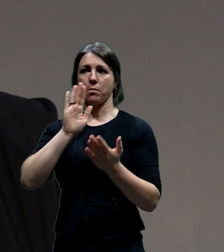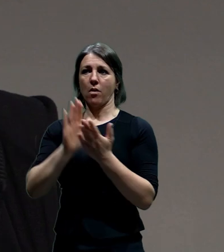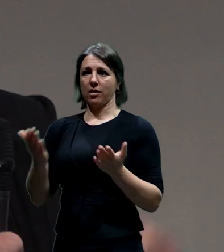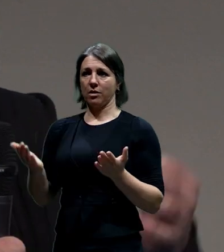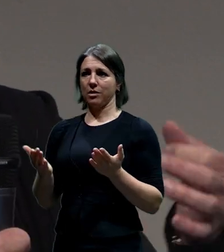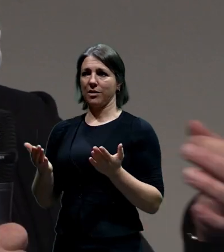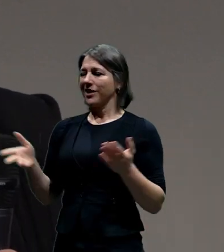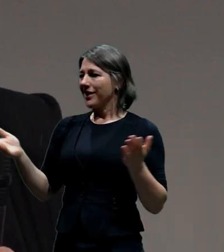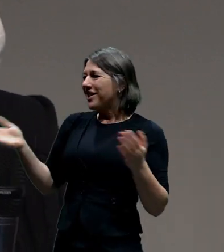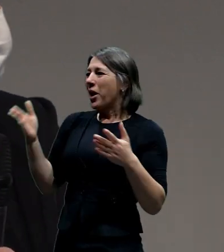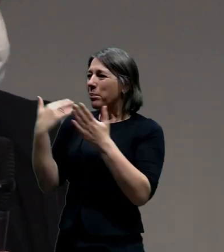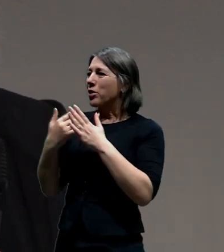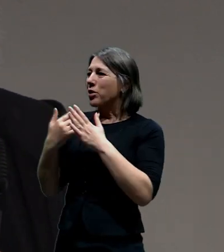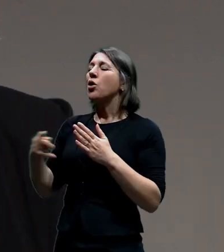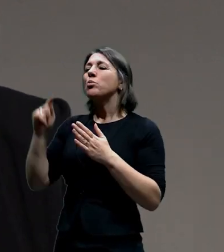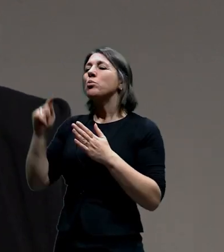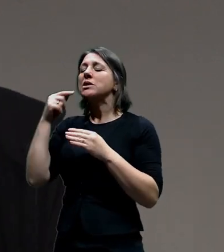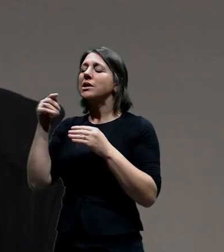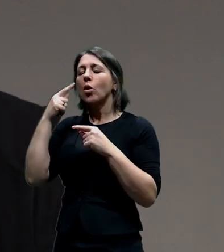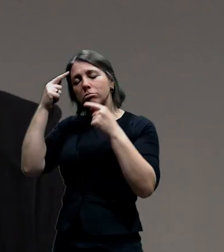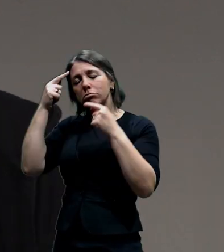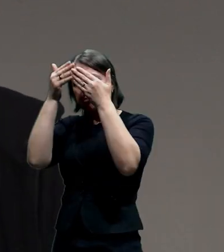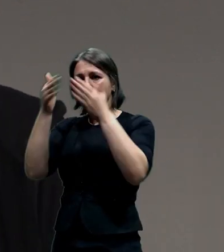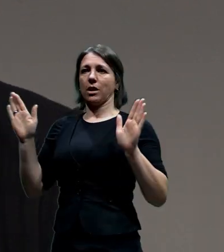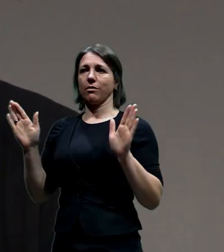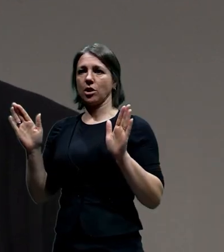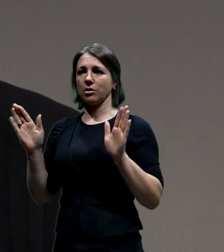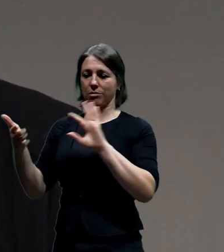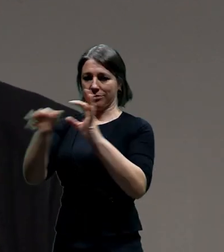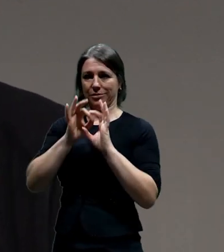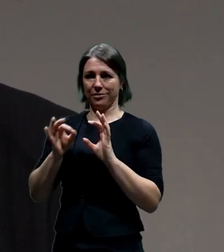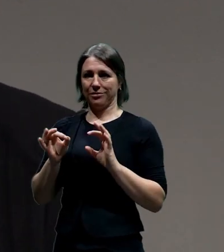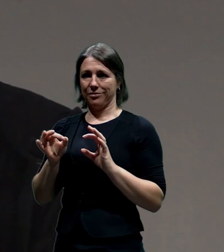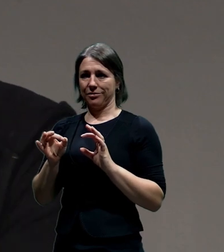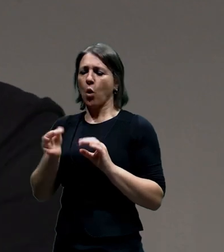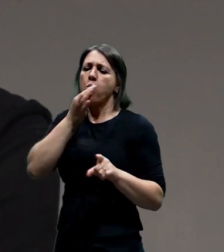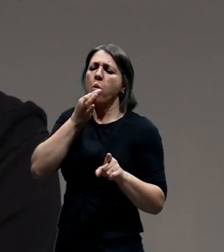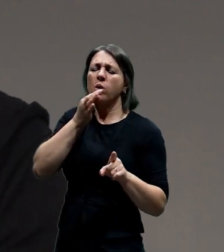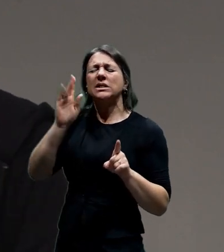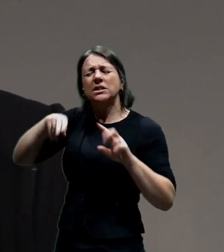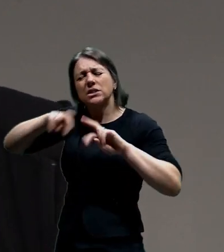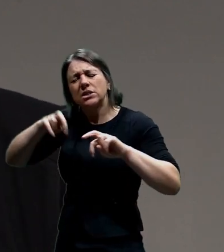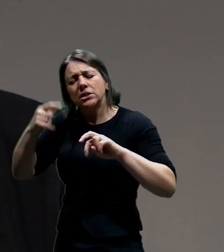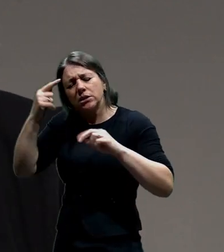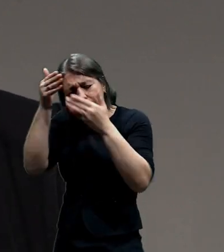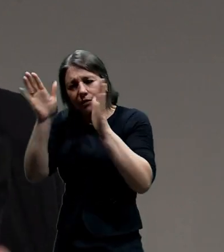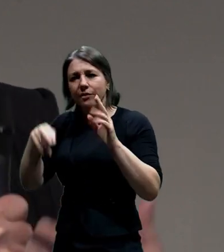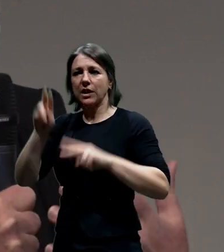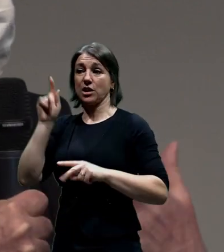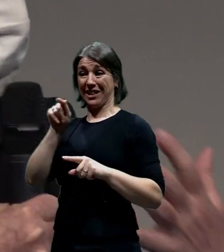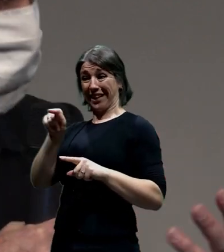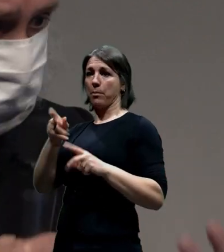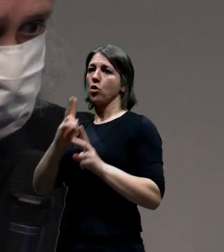říkáme, že nám prostě jako tady nefungují napojení v ty křižovace tady a tady. A to třeba je věc, kdy já bych třeba uvítal možnost vlastně jako